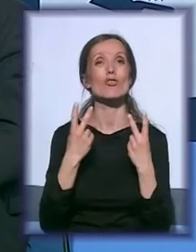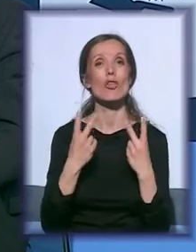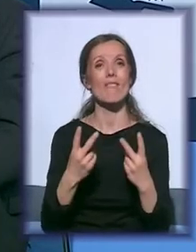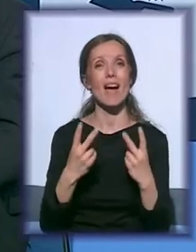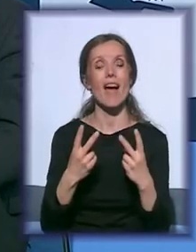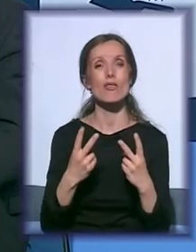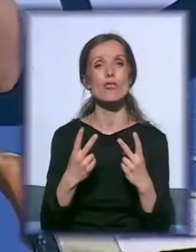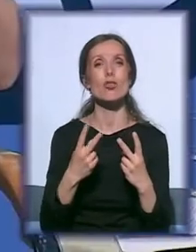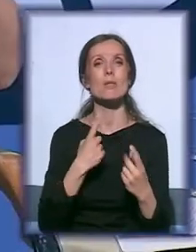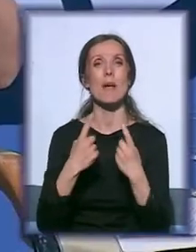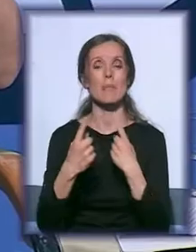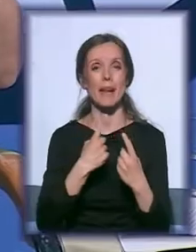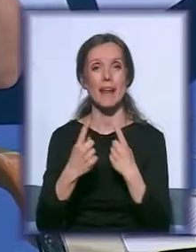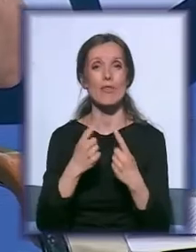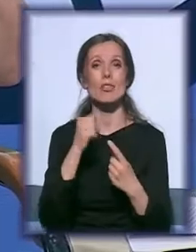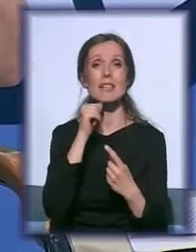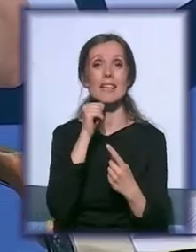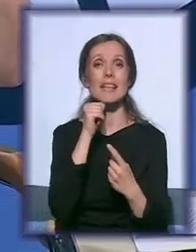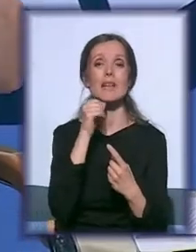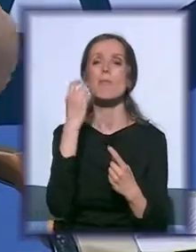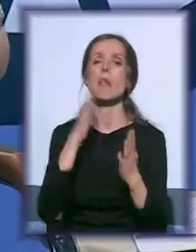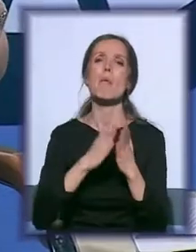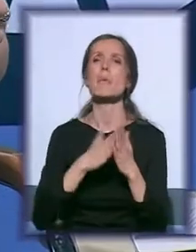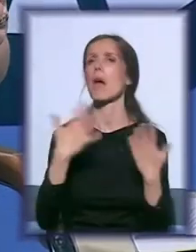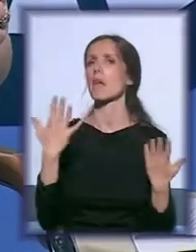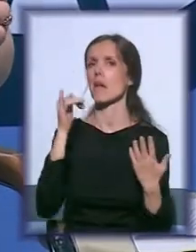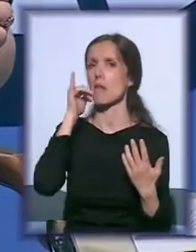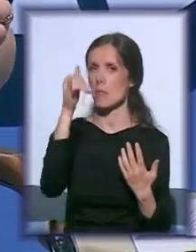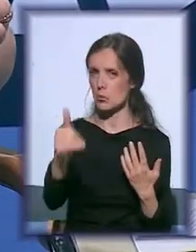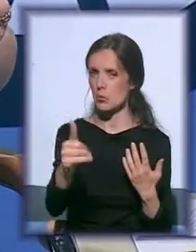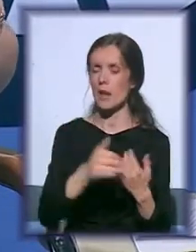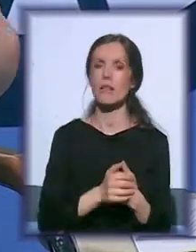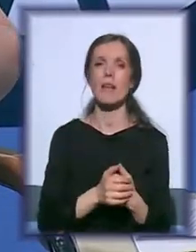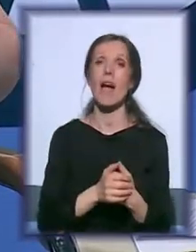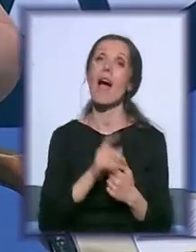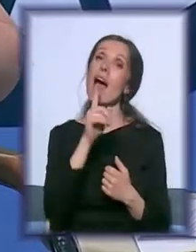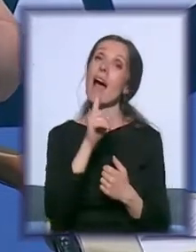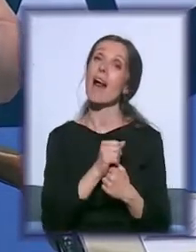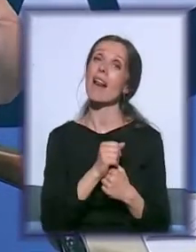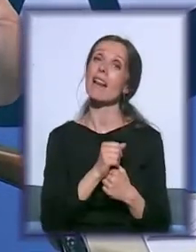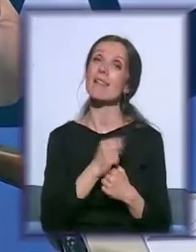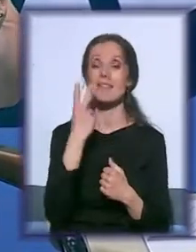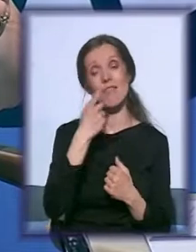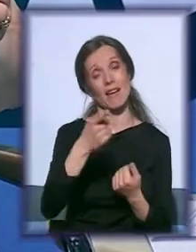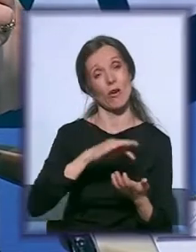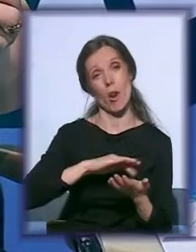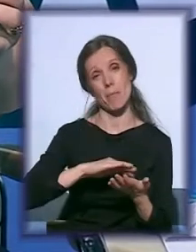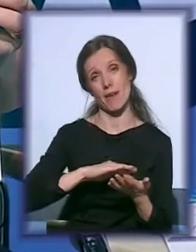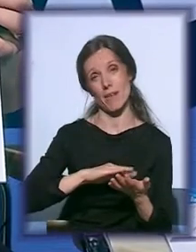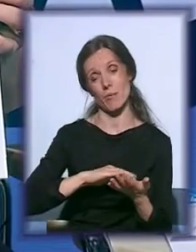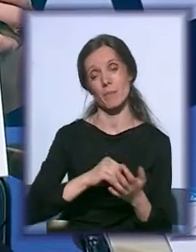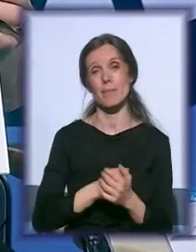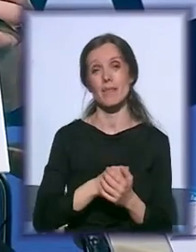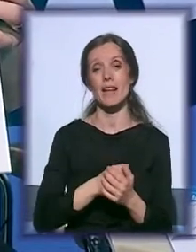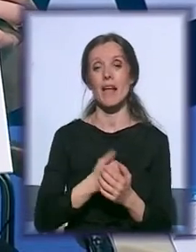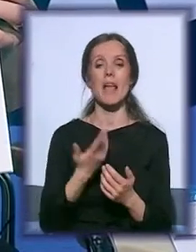prevoz i za moment kada vi negde putujete. Odlično. Ali je svakako na braju. I